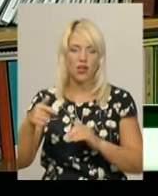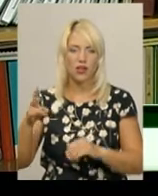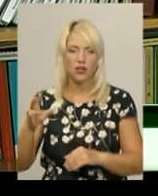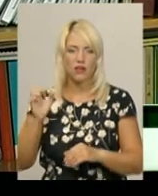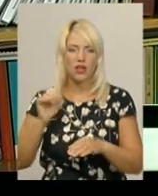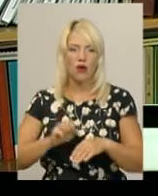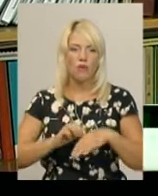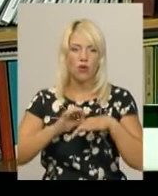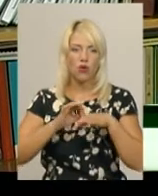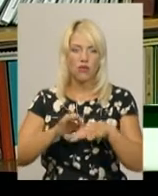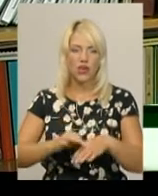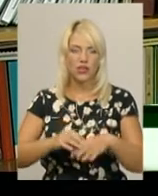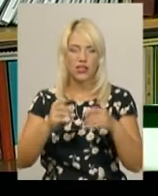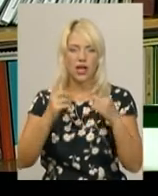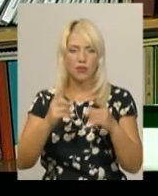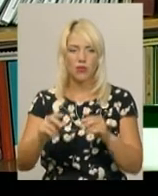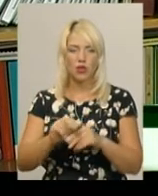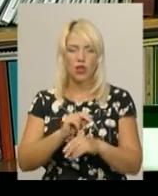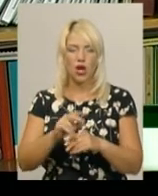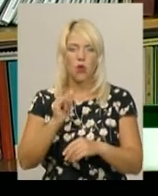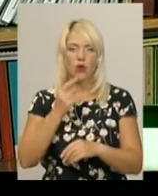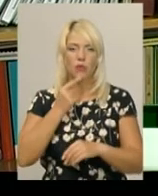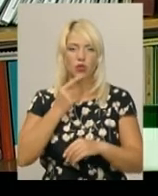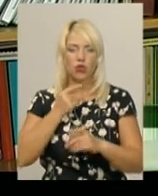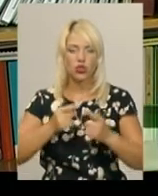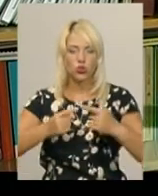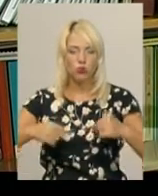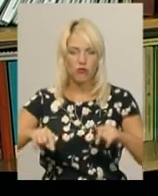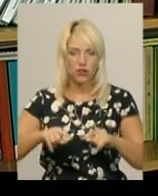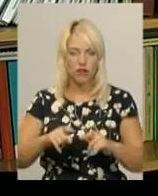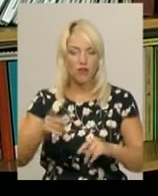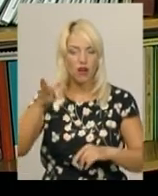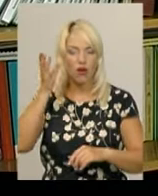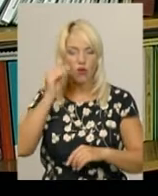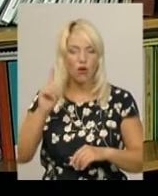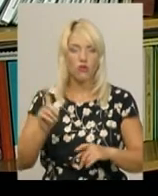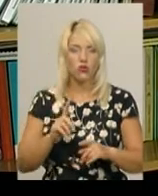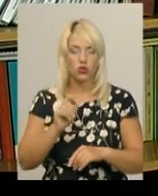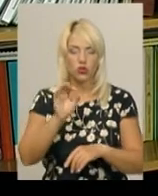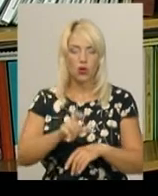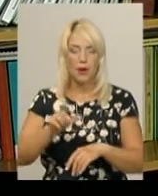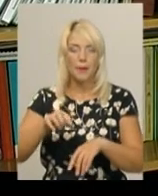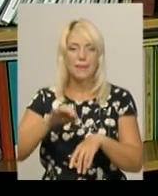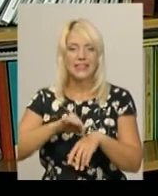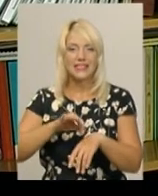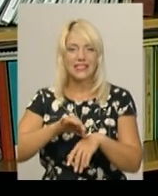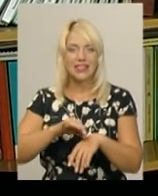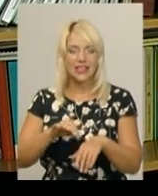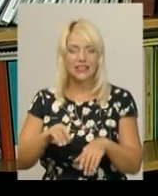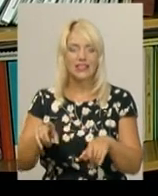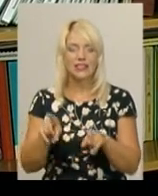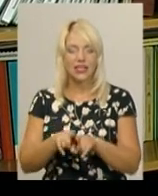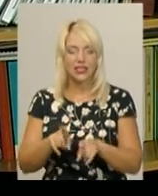проведення ремонту капітального в гематологічному відділенні, враховуючи, що контингент пацієнтів такий, що